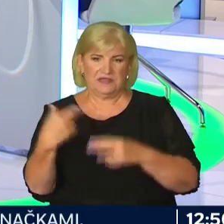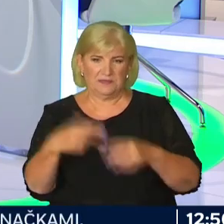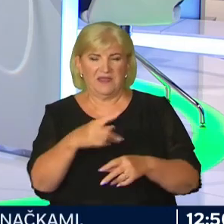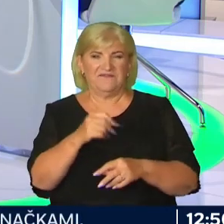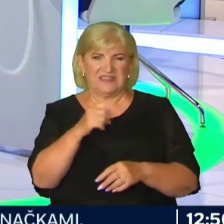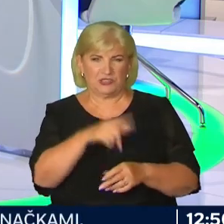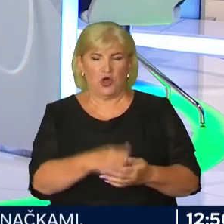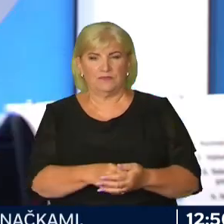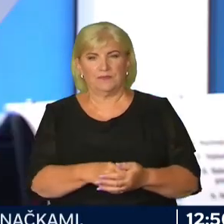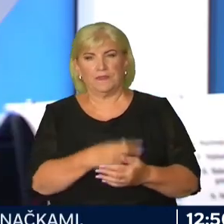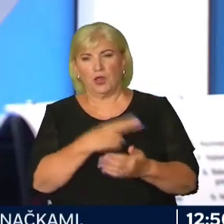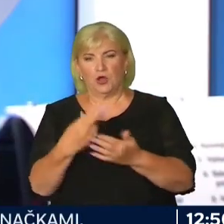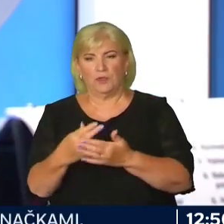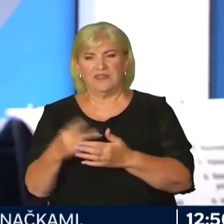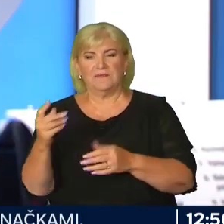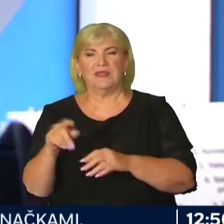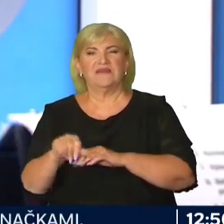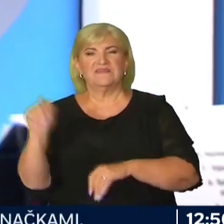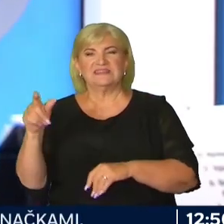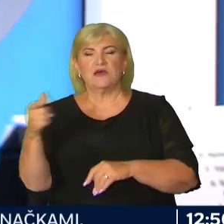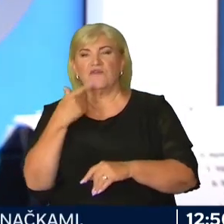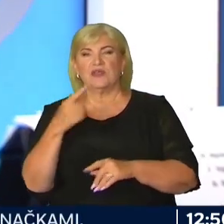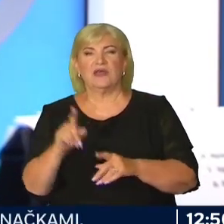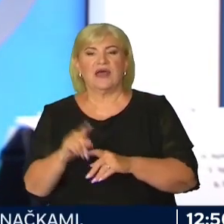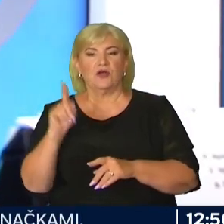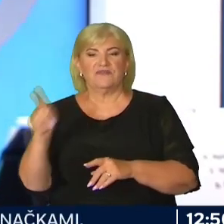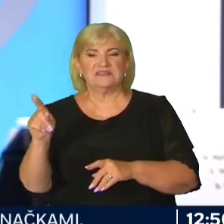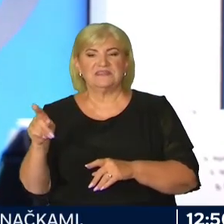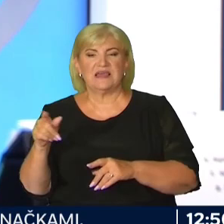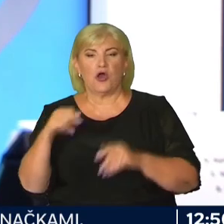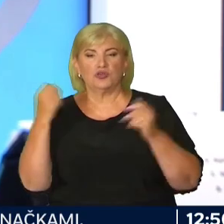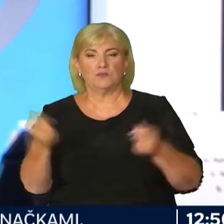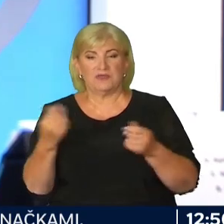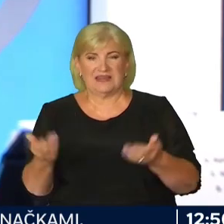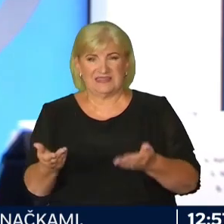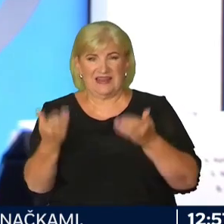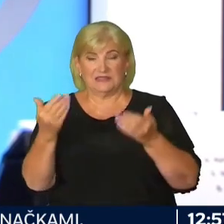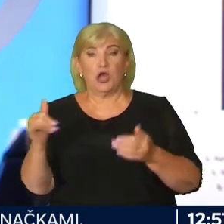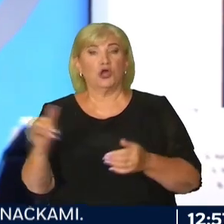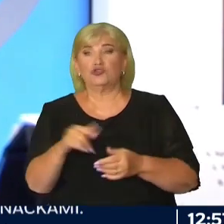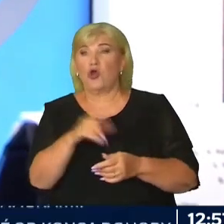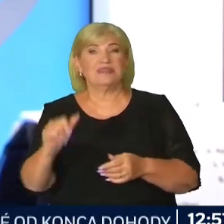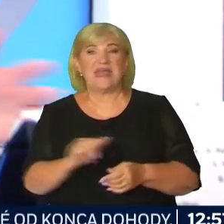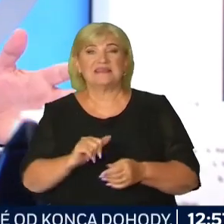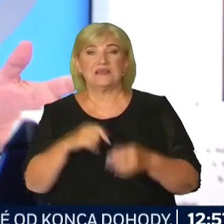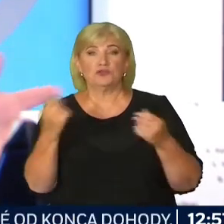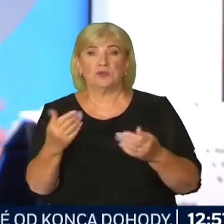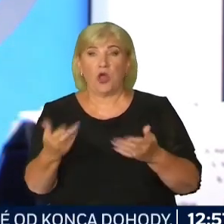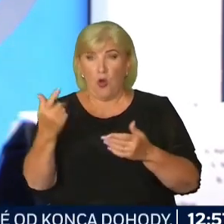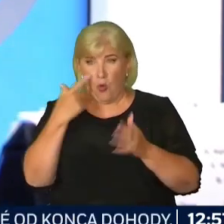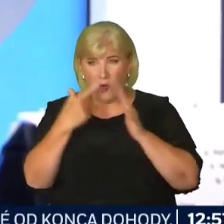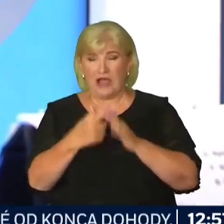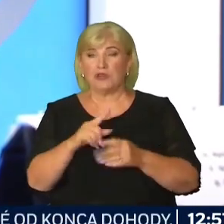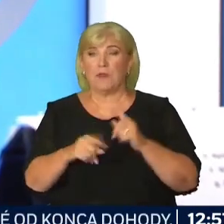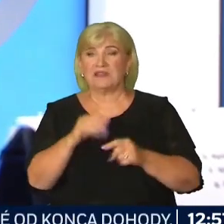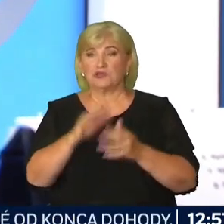Pán predseda, vy tu chodíte ako agent s teplovodou, že vy ste za hospodársky rast. A kto tu nie je za hospodársky rast? Ukážte mi politickú stranu,